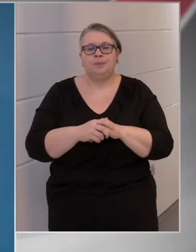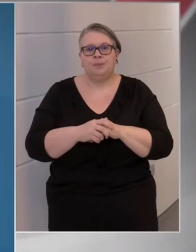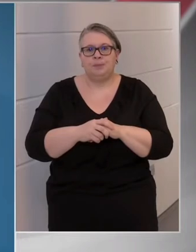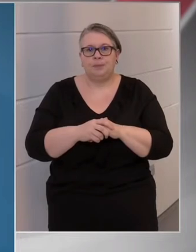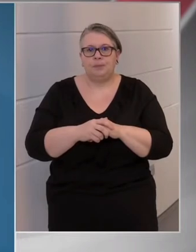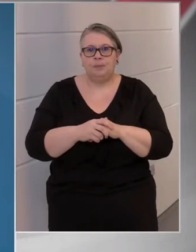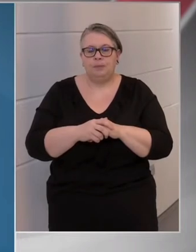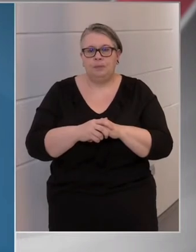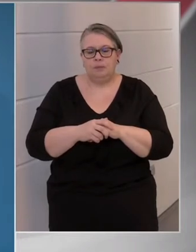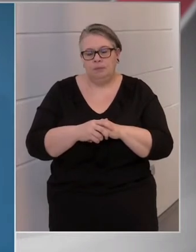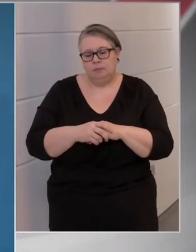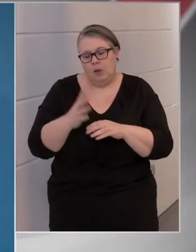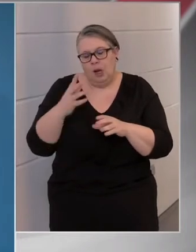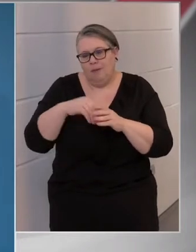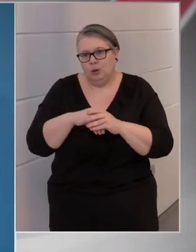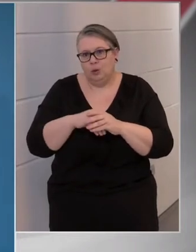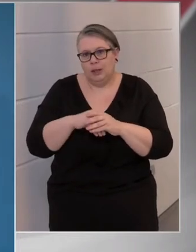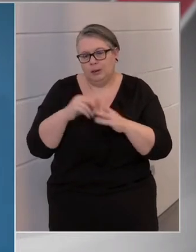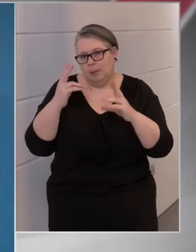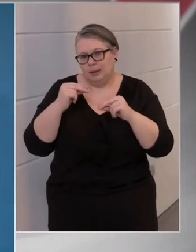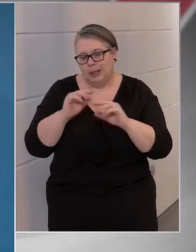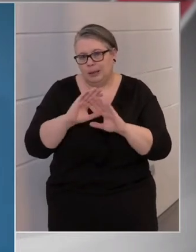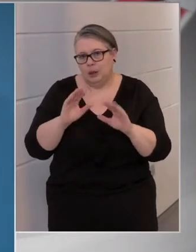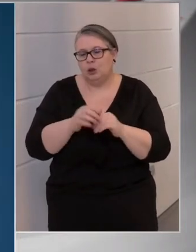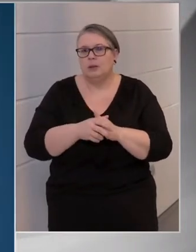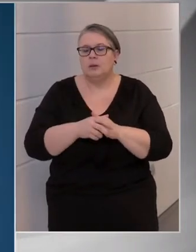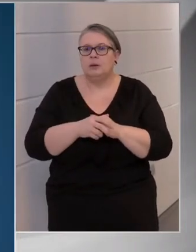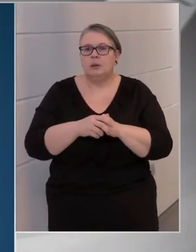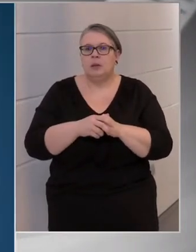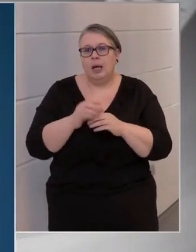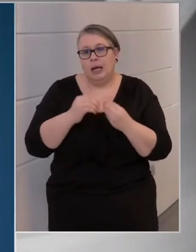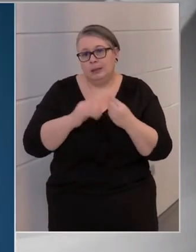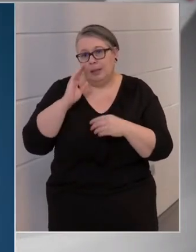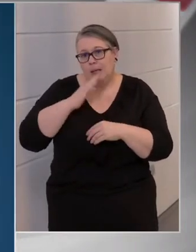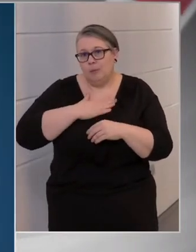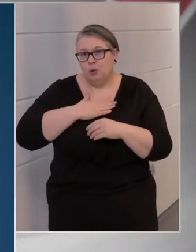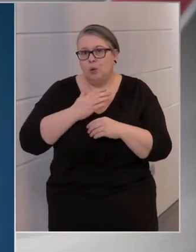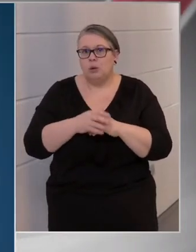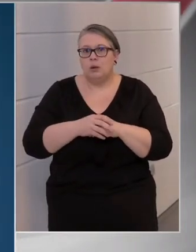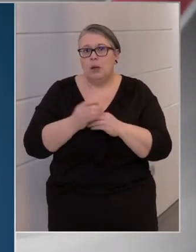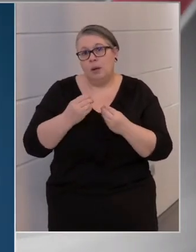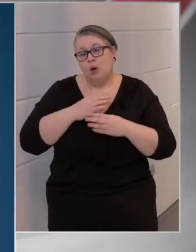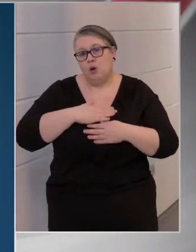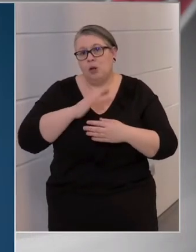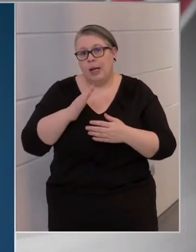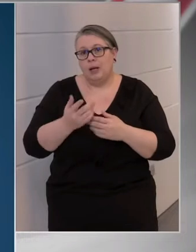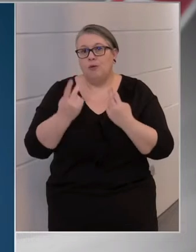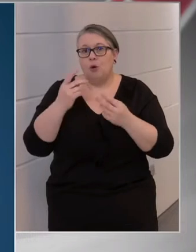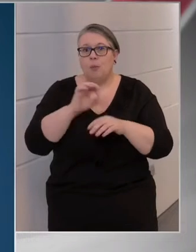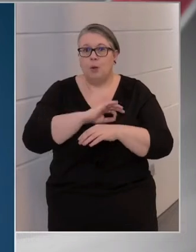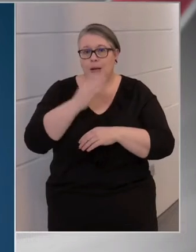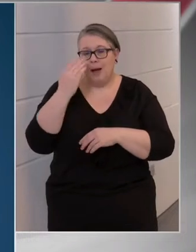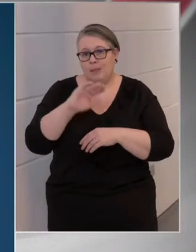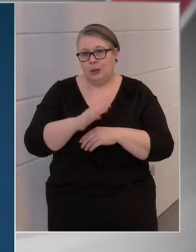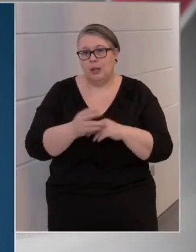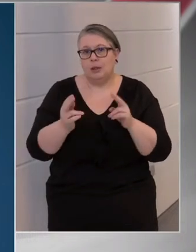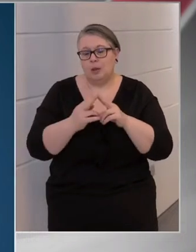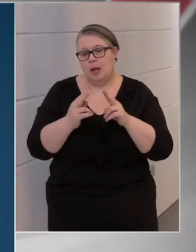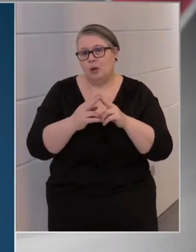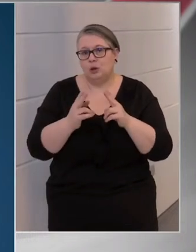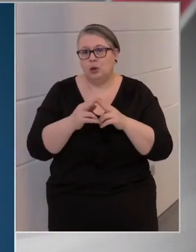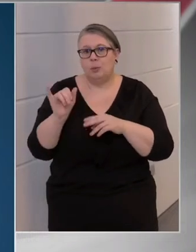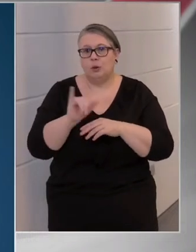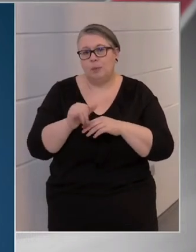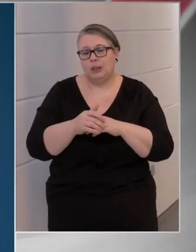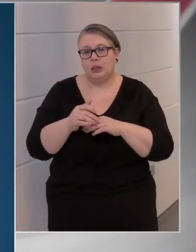Nem vettünk részt a beszélgetésem, ezért nem tudjuk, de mi is örülünk annak, hogy a főpolgármester találkozott a